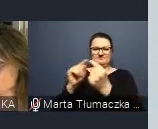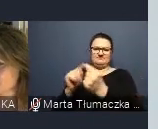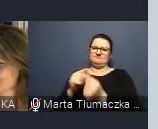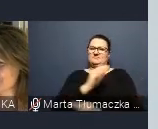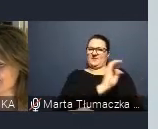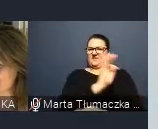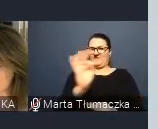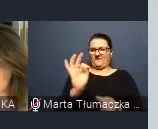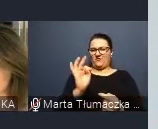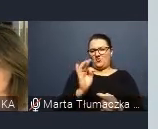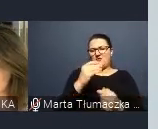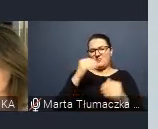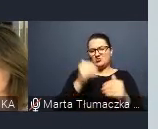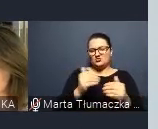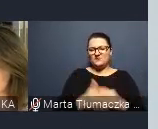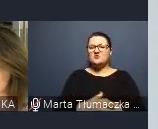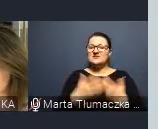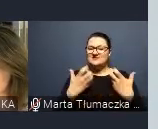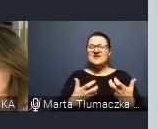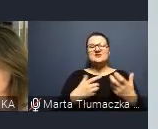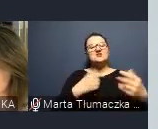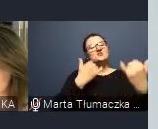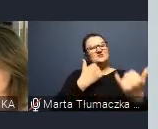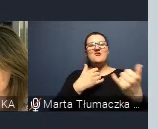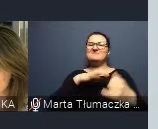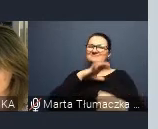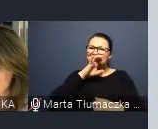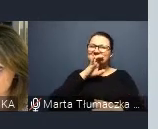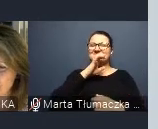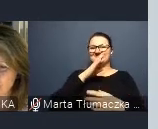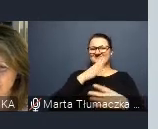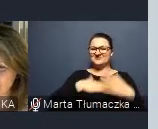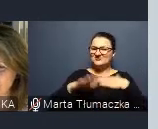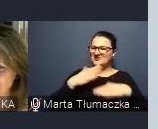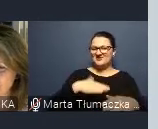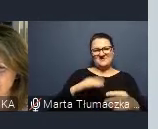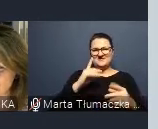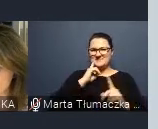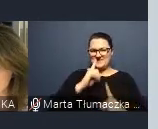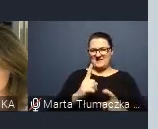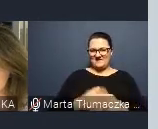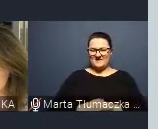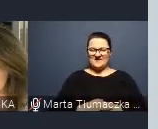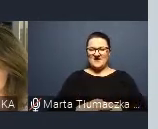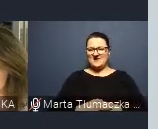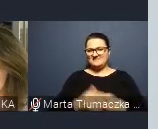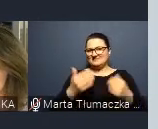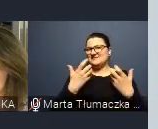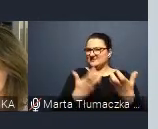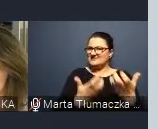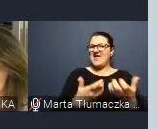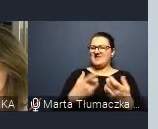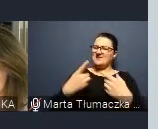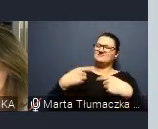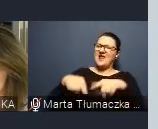dziecko ucząc się z nami było naprawdę szczęśliwe i chciało te programy realizować.